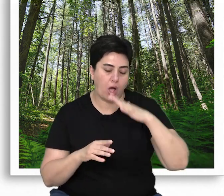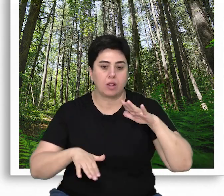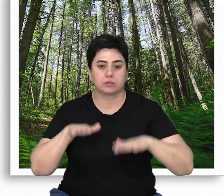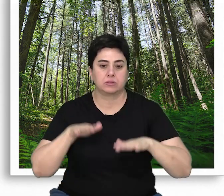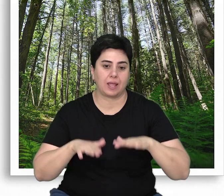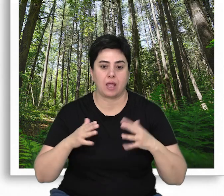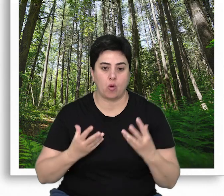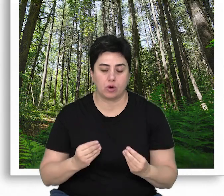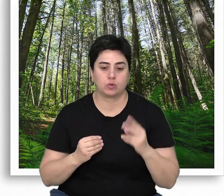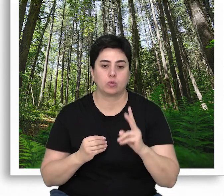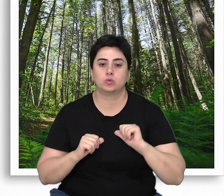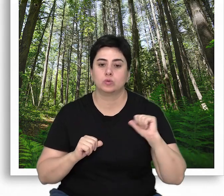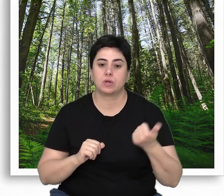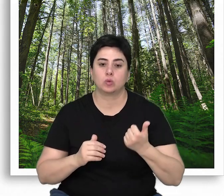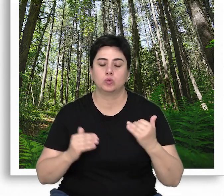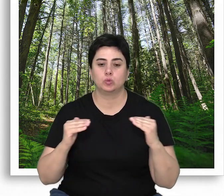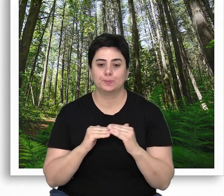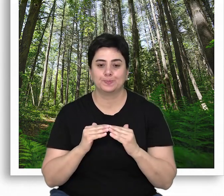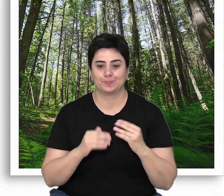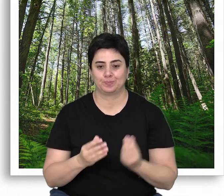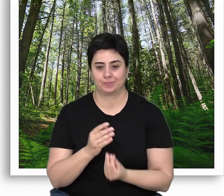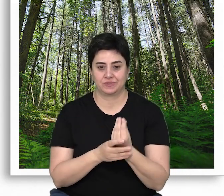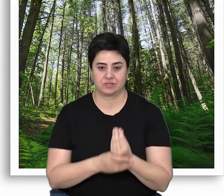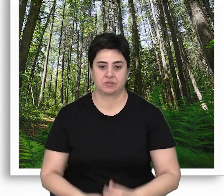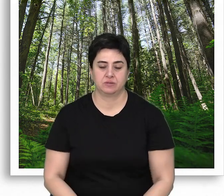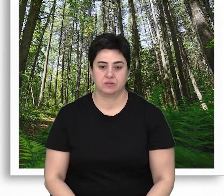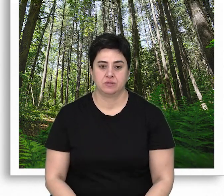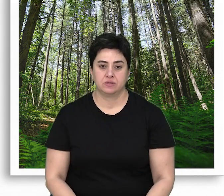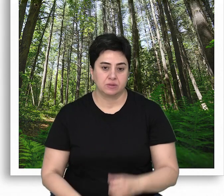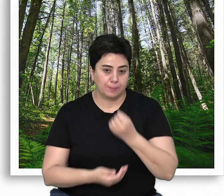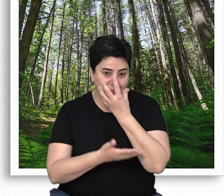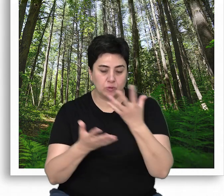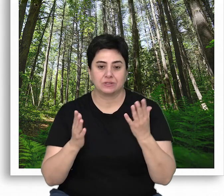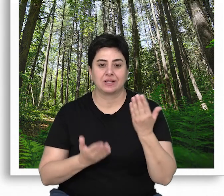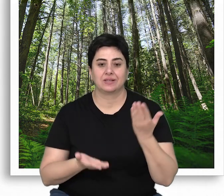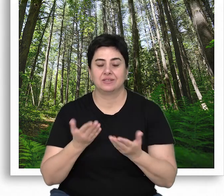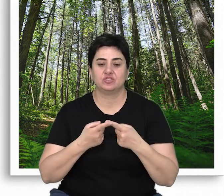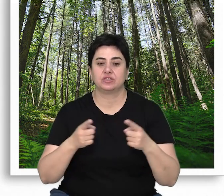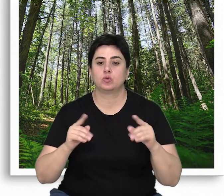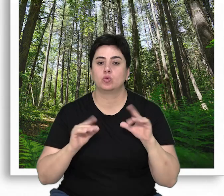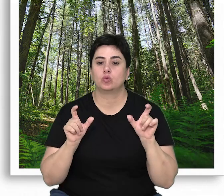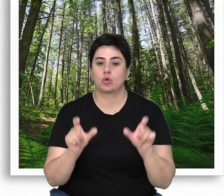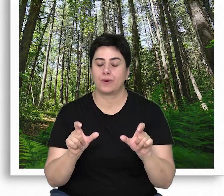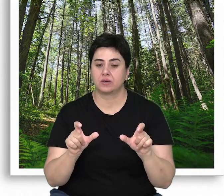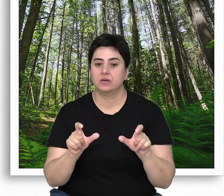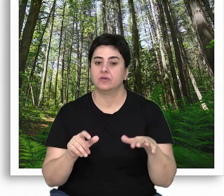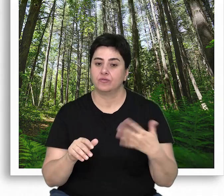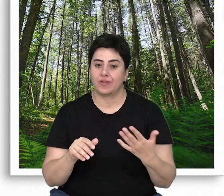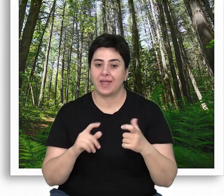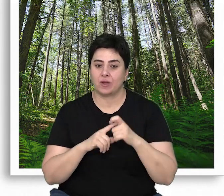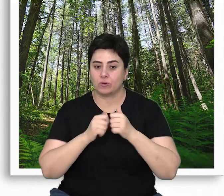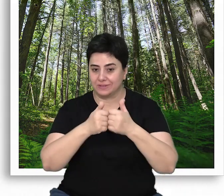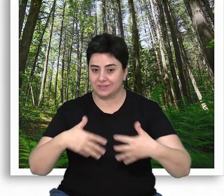doğal denge denen o olağanüstü uyumu ortaya çıkarır. Biyolojik çeşitliliği korumak yalnızca türleri